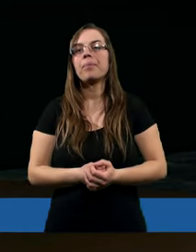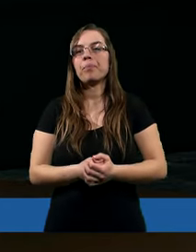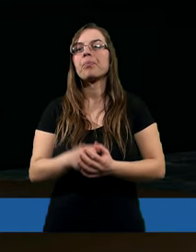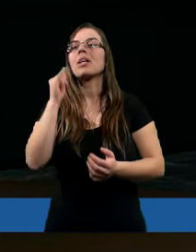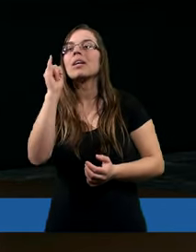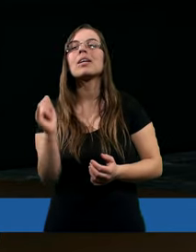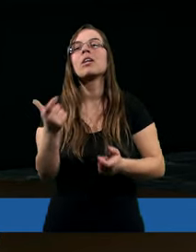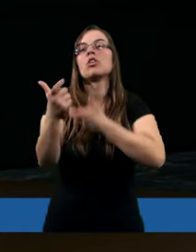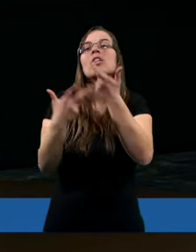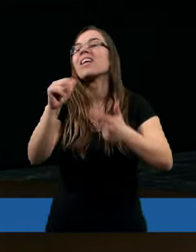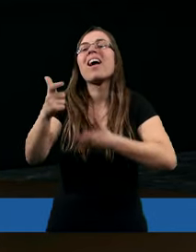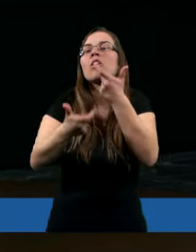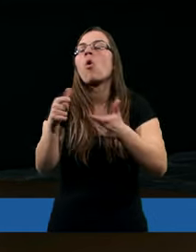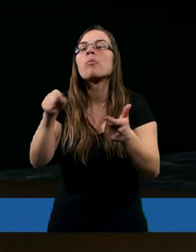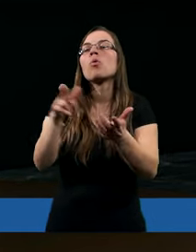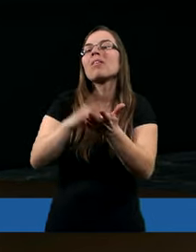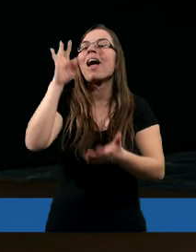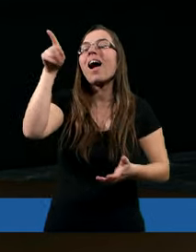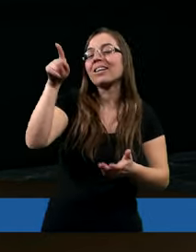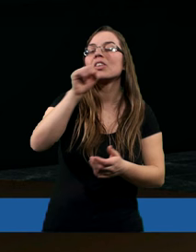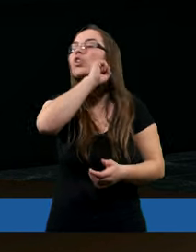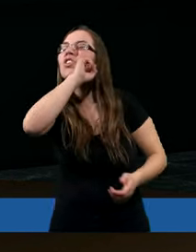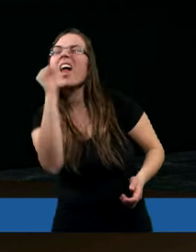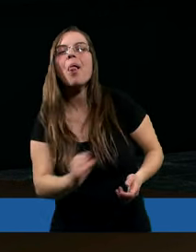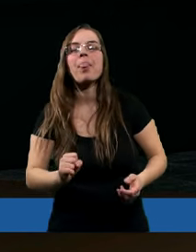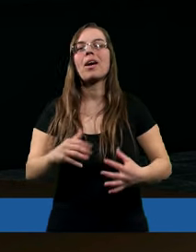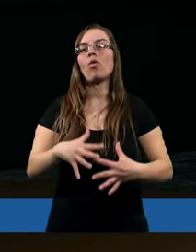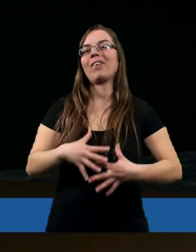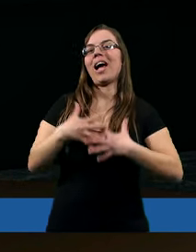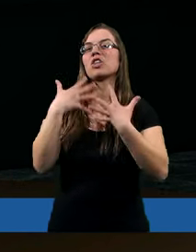nie zrobiło to na nich żadnego wrażenia.